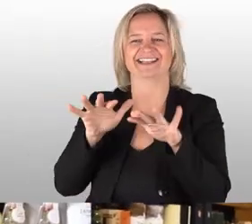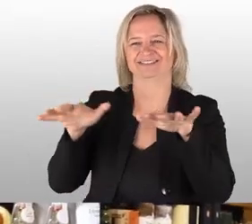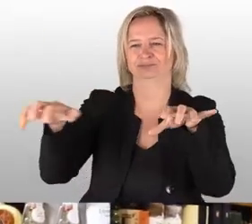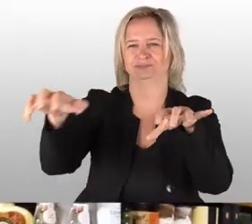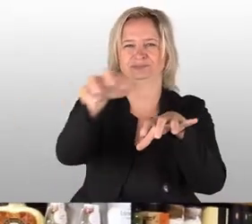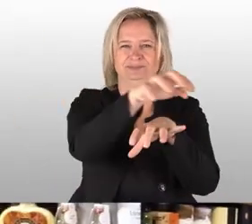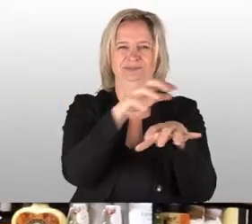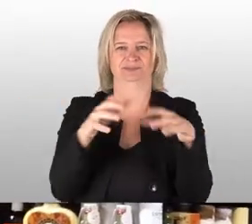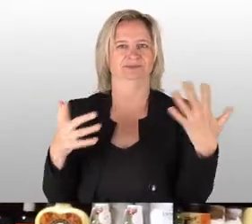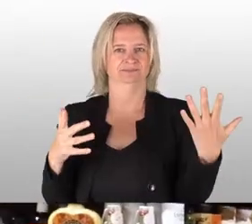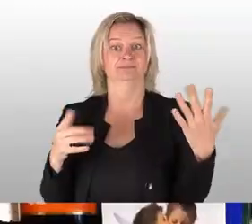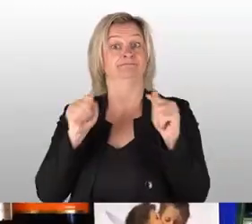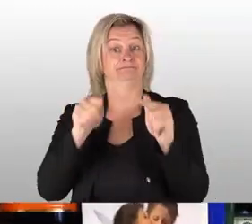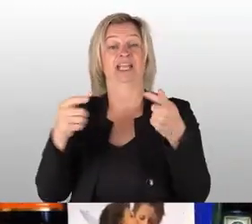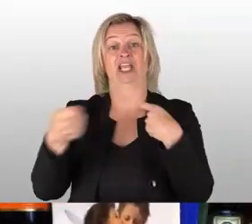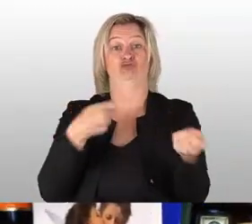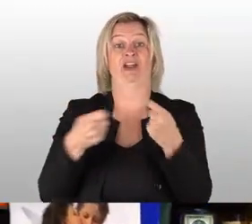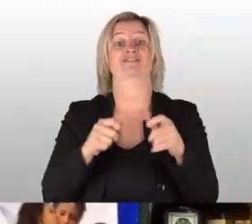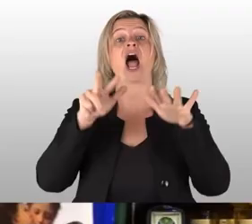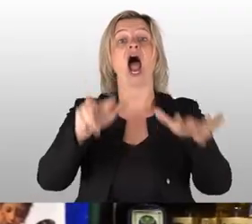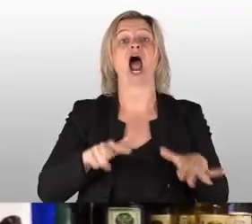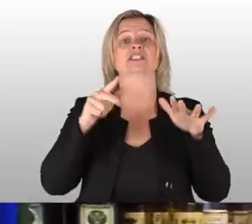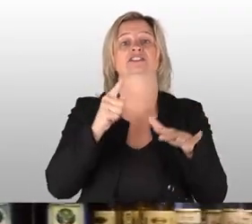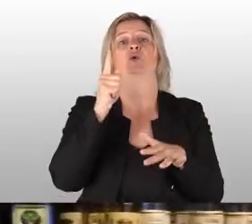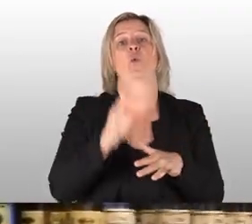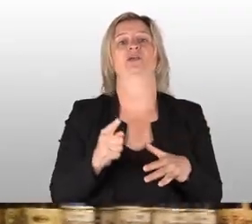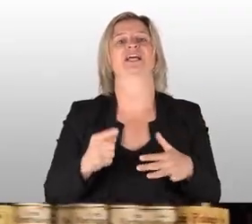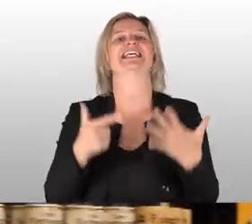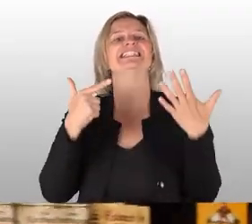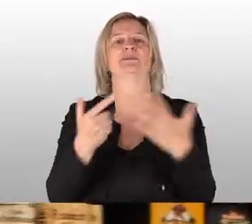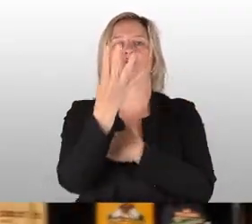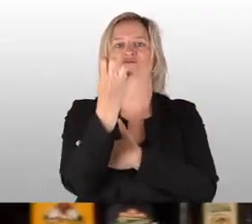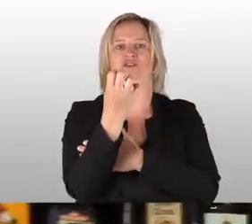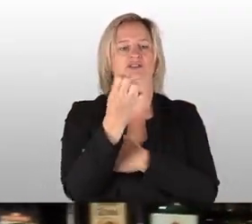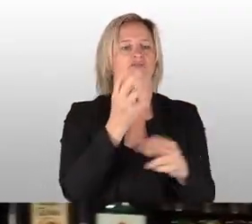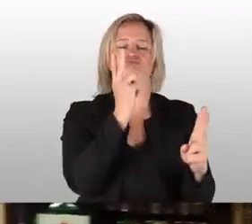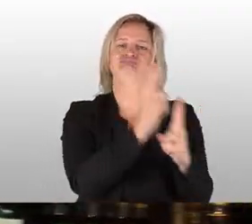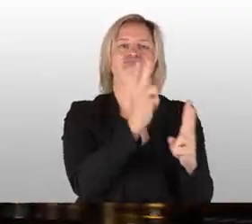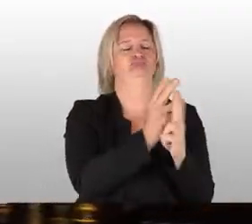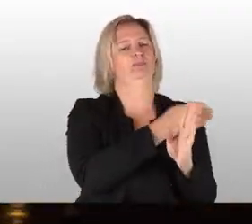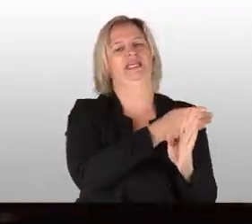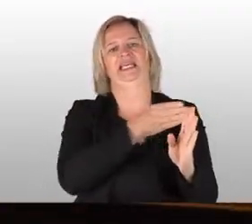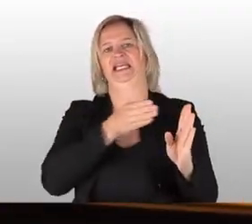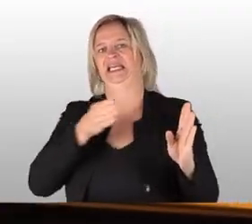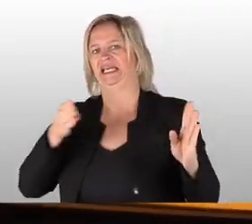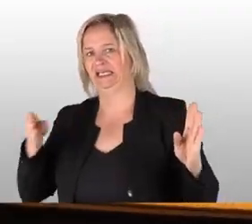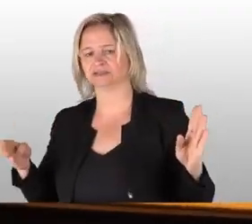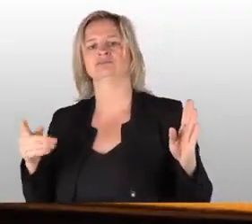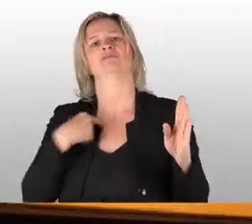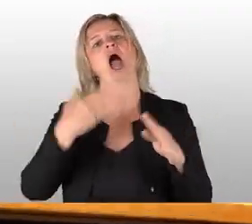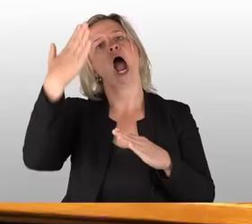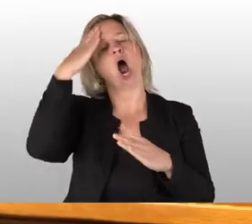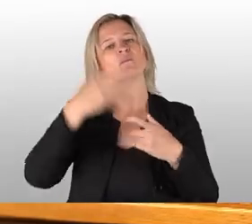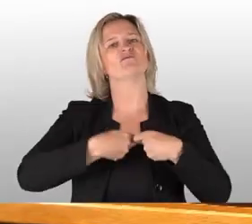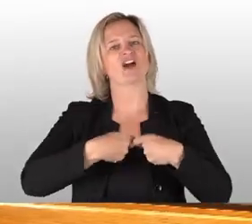Rahmen der jetzigen Geschichte. Unser Geschäft ist seit 1847 hier am Ort. Ein Hauptstandbein